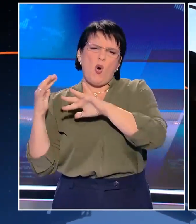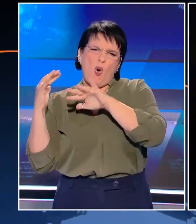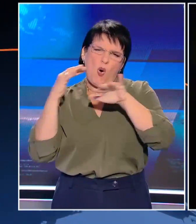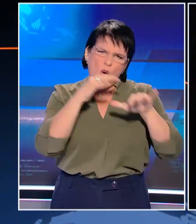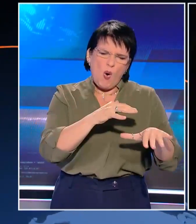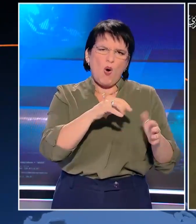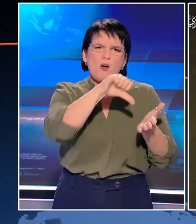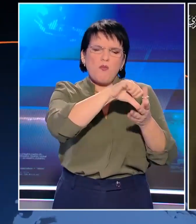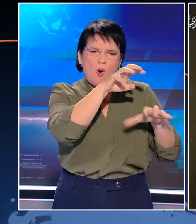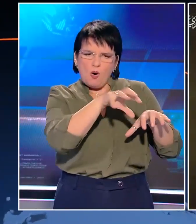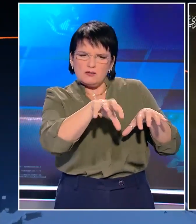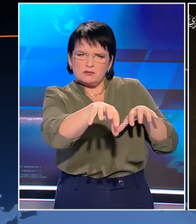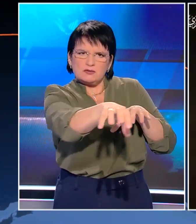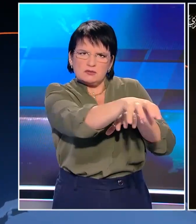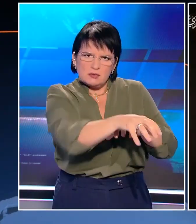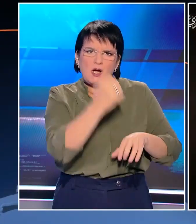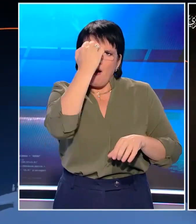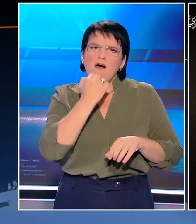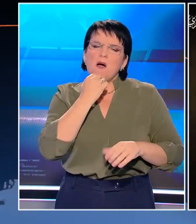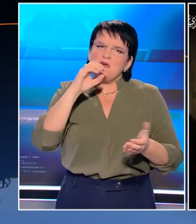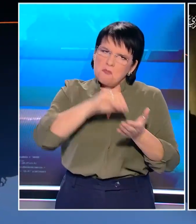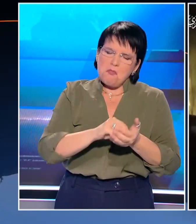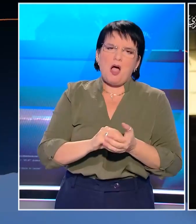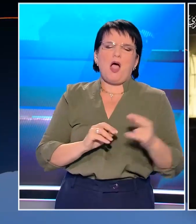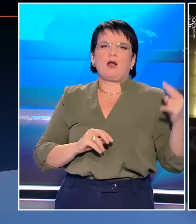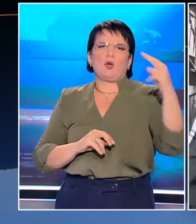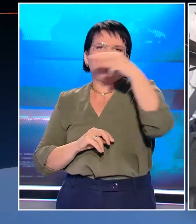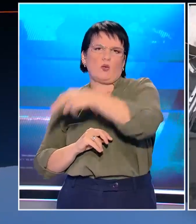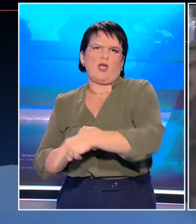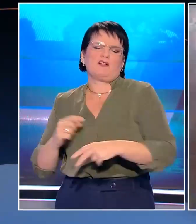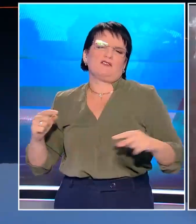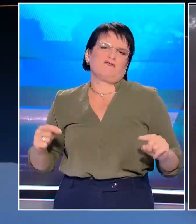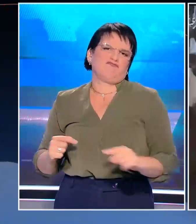από συνοικία σε συνοικία με τη Χαμάς να απαντάει με ενέδρες και εκτοξεύσεις ρουκετών.